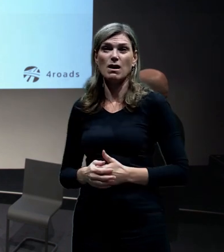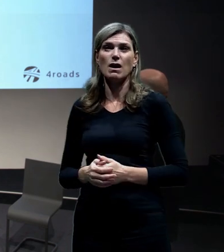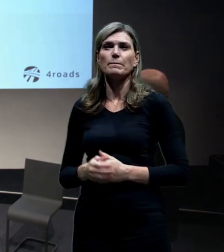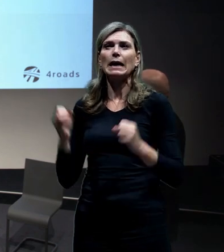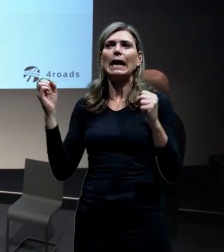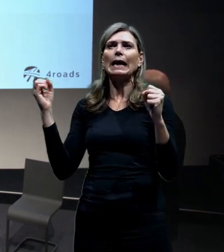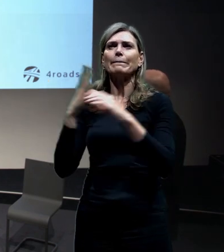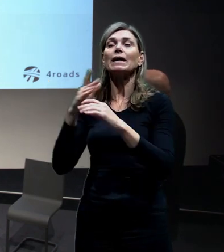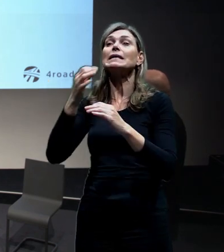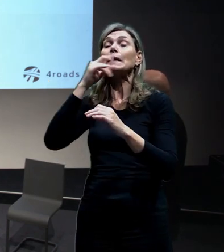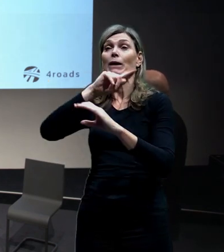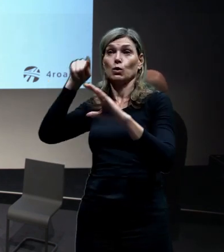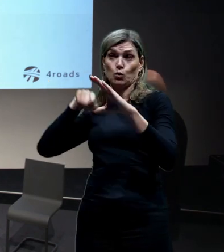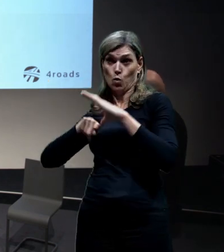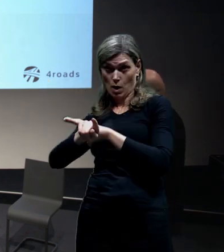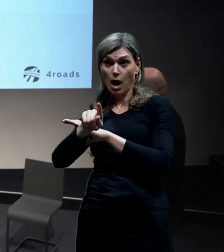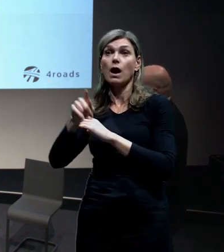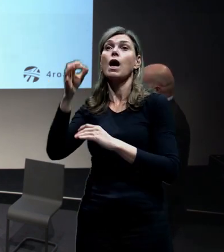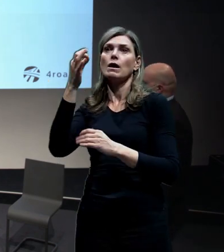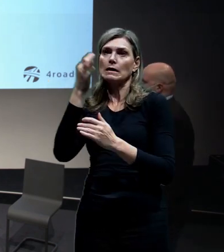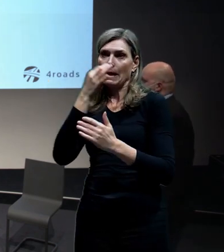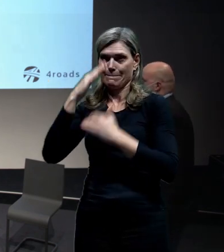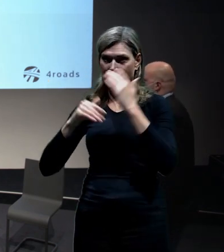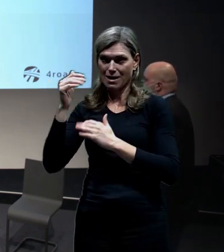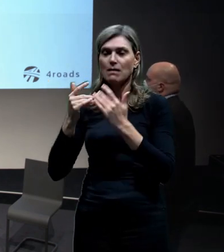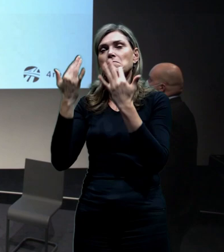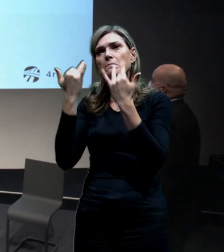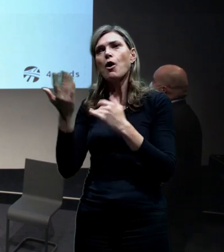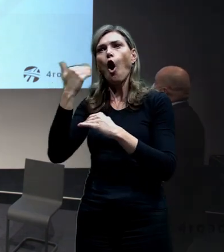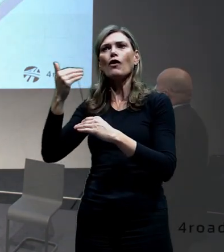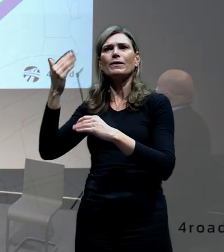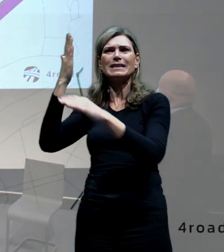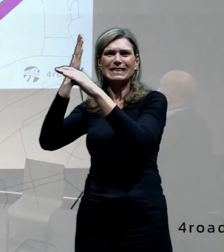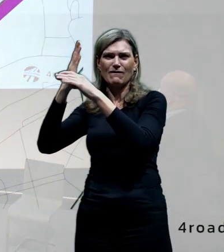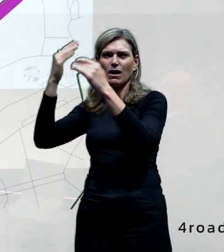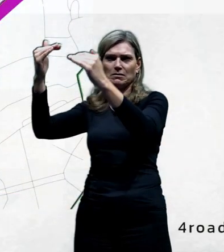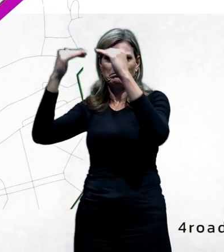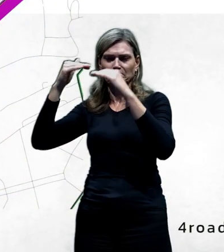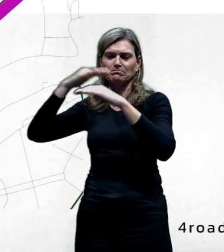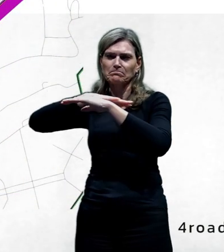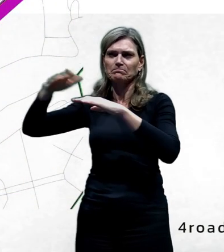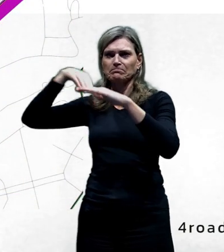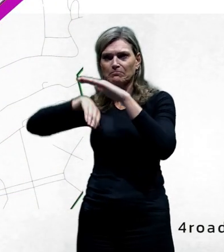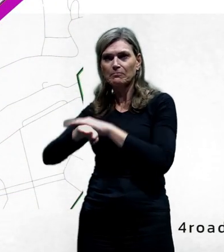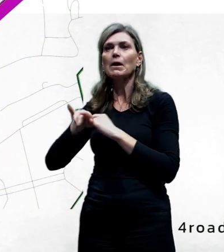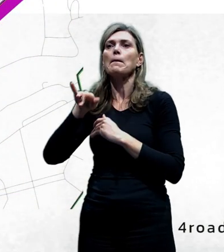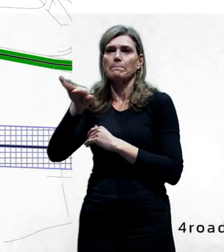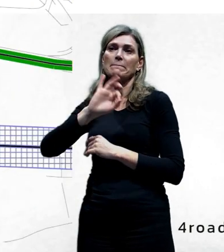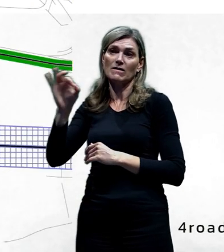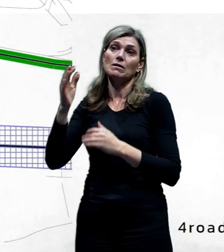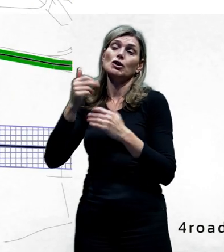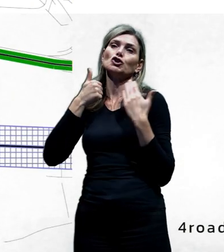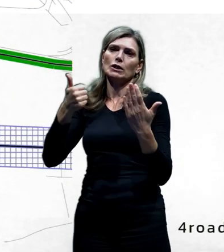Liberecká podzemní, to znamená to už je tam, kde jsme se dostali ze severu pod povrch, kde nám zůstává zhruba 61 tisíc aut.